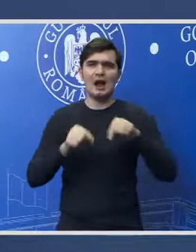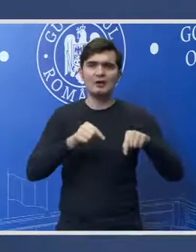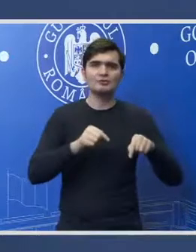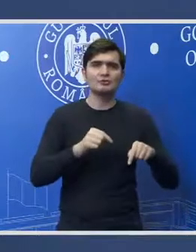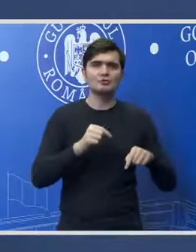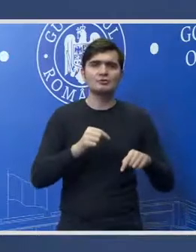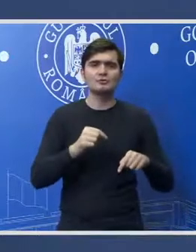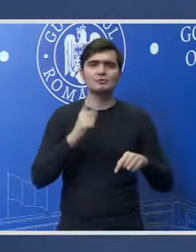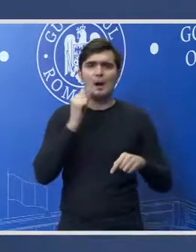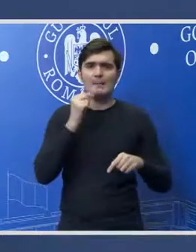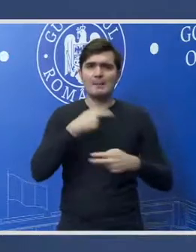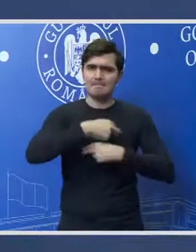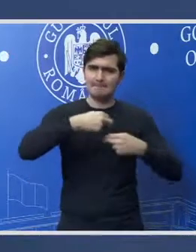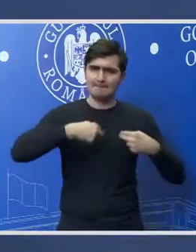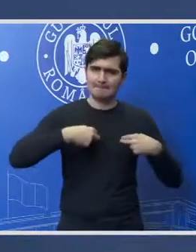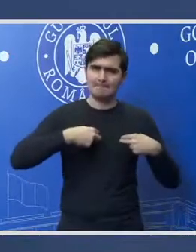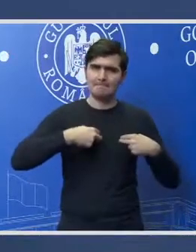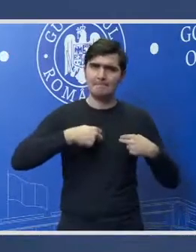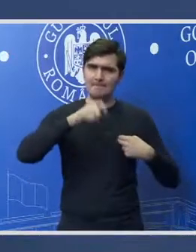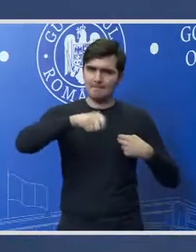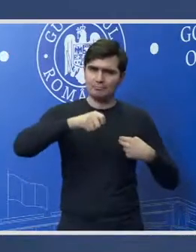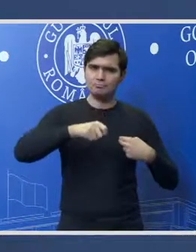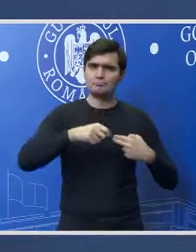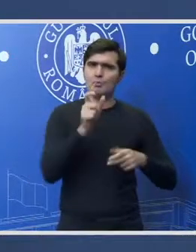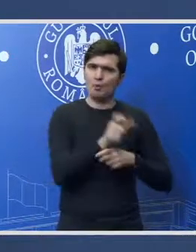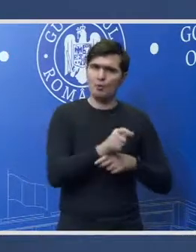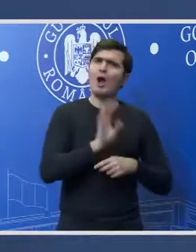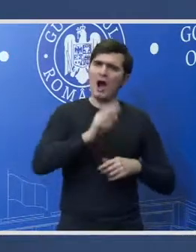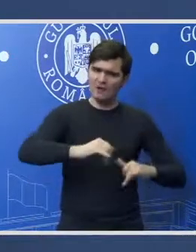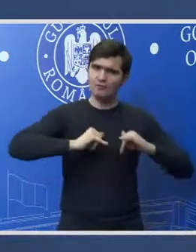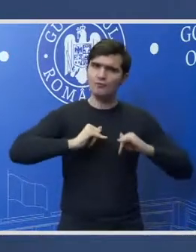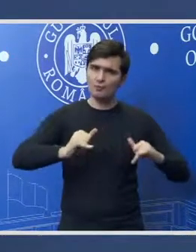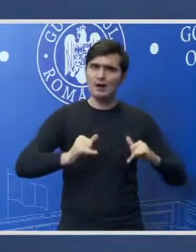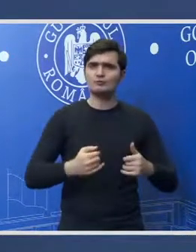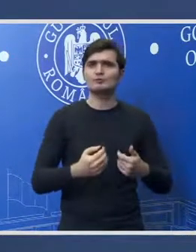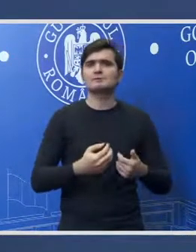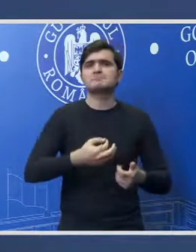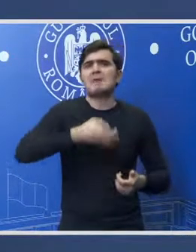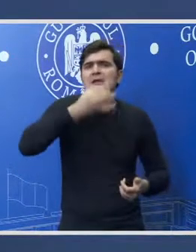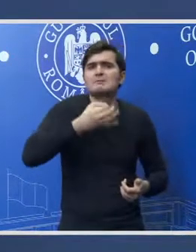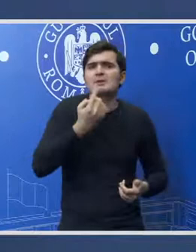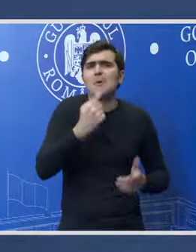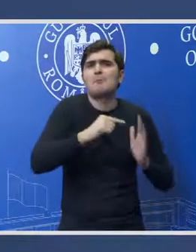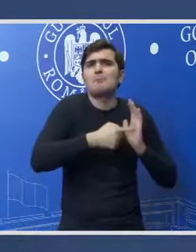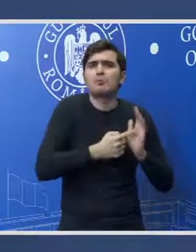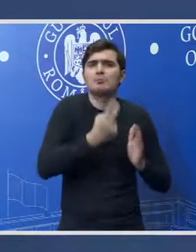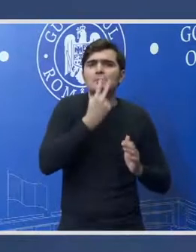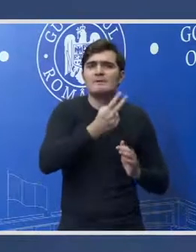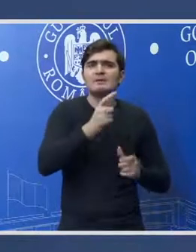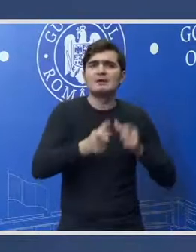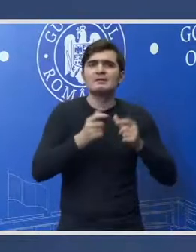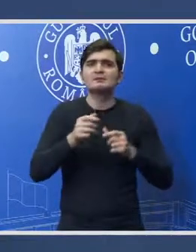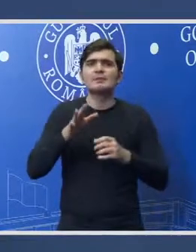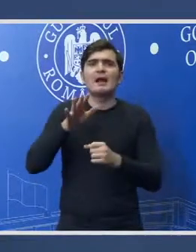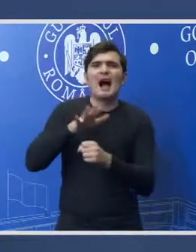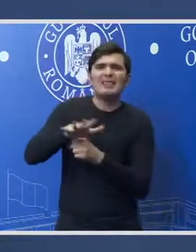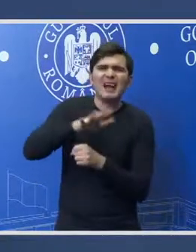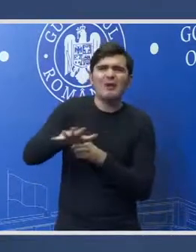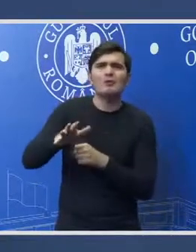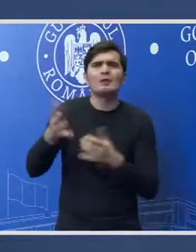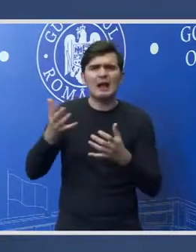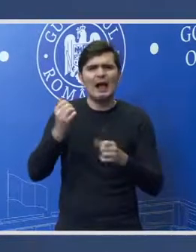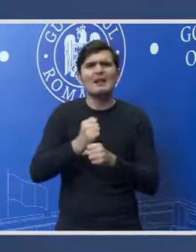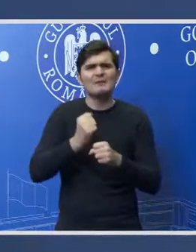avut curajul să exprime puncte de vedere referitoare la atacurile la